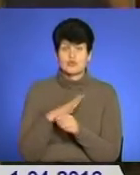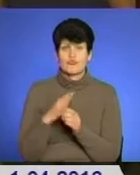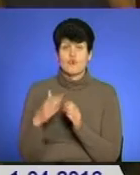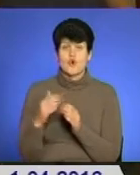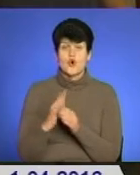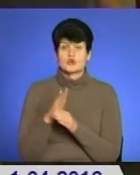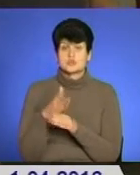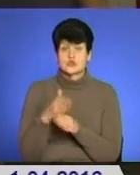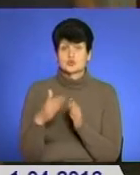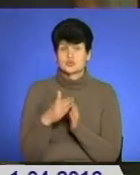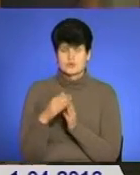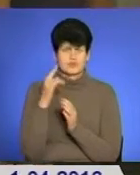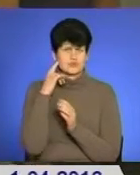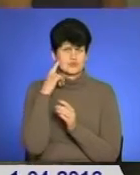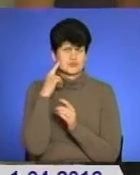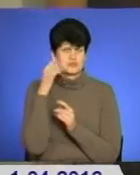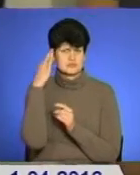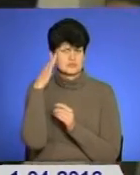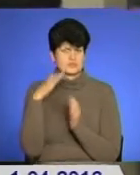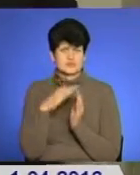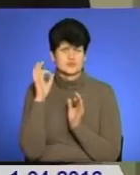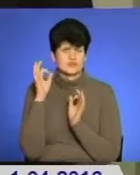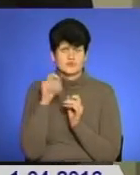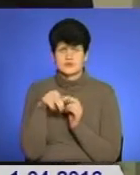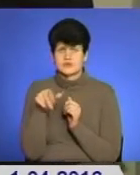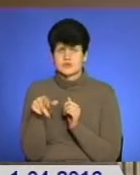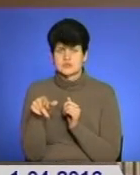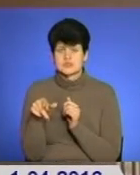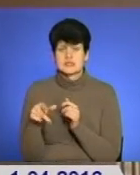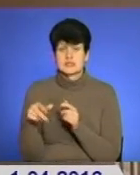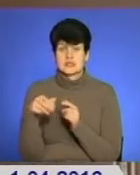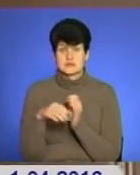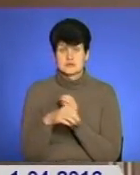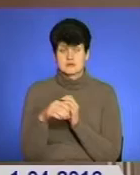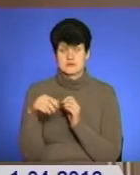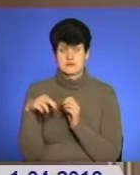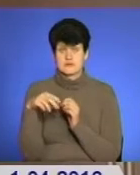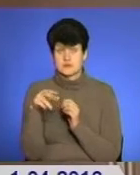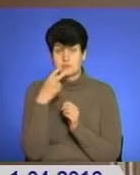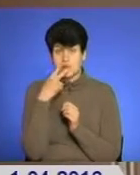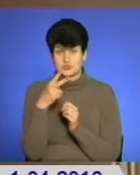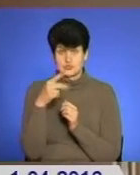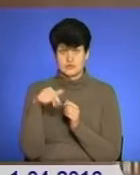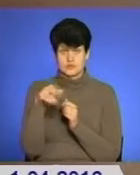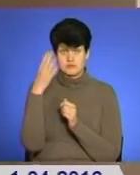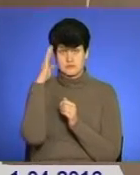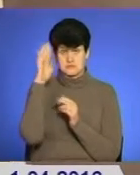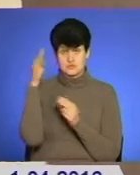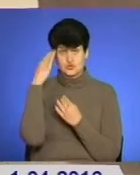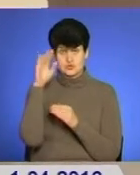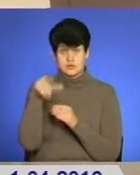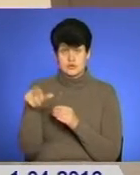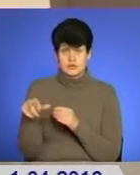коли вони почули сторонні звуки з квартири. Вийшовши на сходову клітку, побачили, що з помешкання виходять двоє невідомих чоловіків.